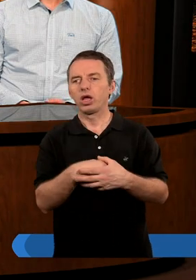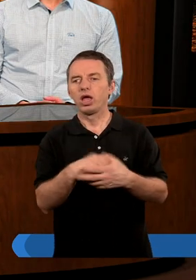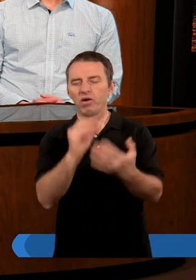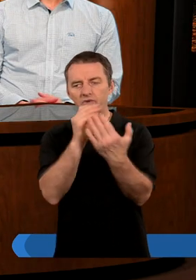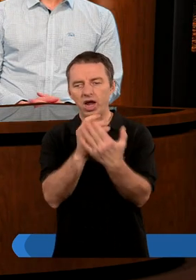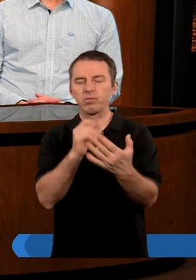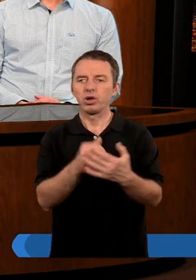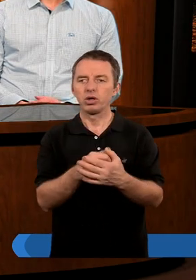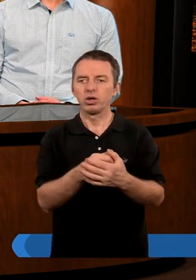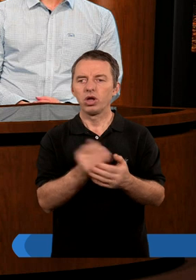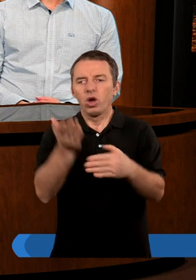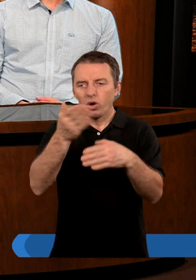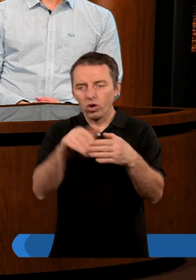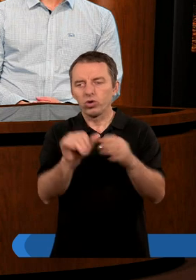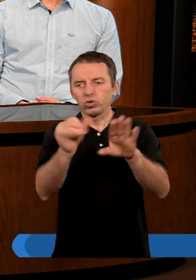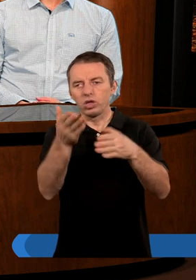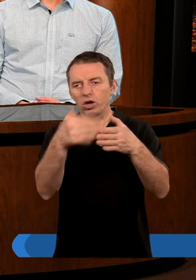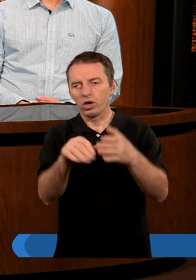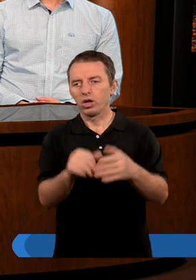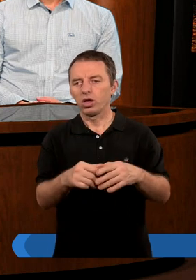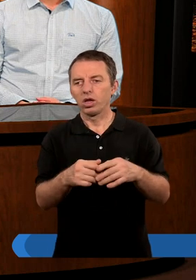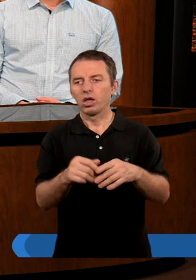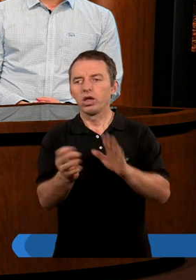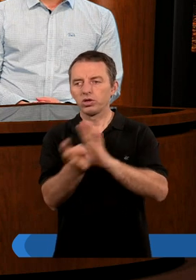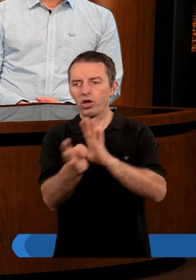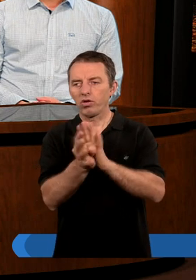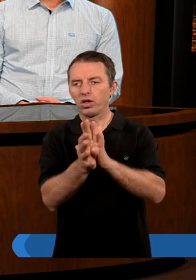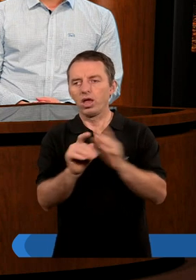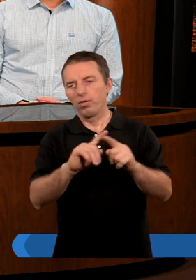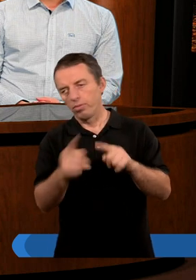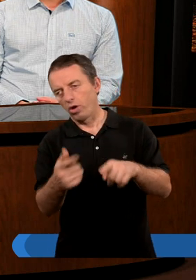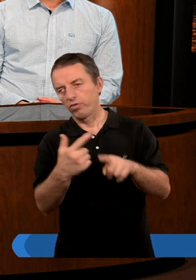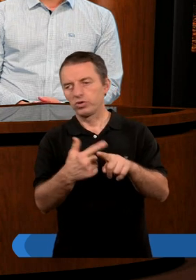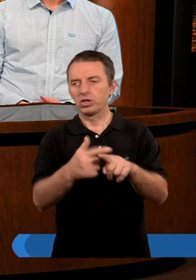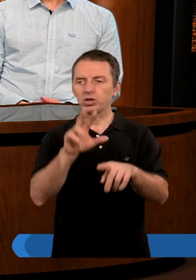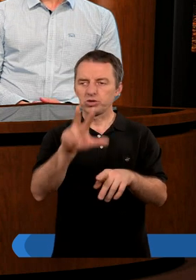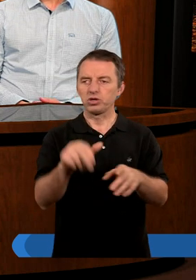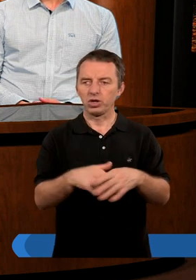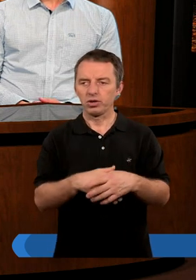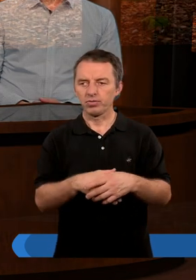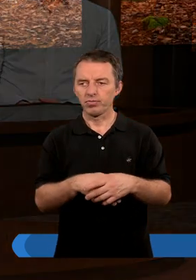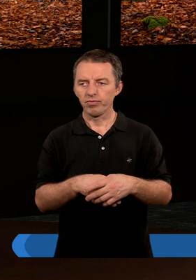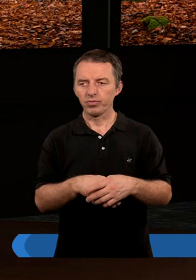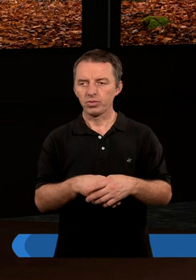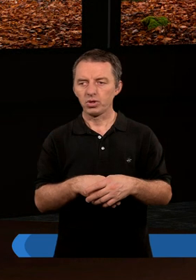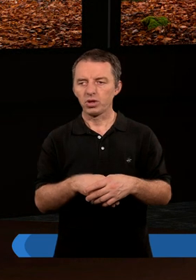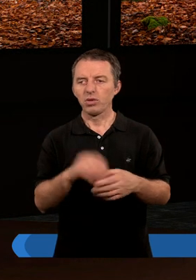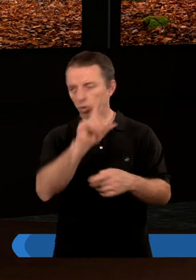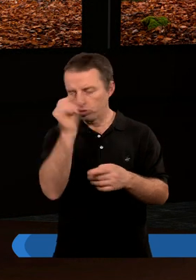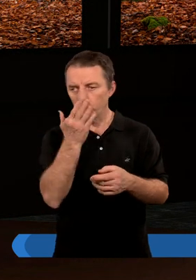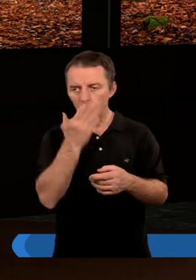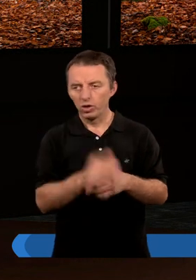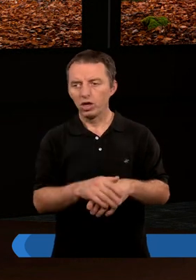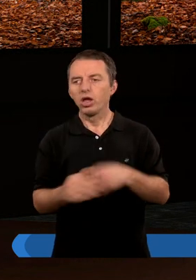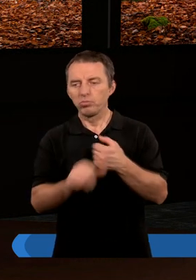fragment, końcówkę szóstego rozdziału, od wersetu dziewiętnastego po dwudziesty trzeci. Po ludzku